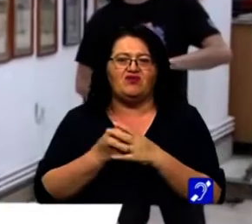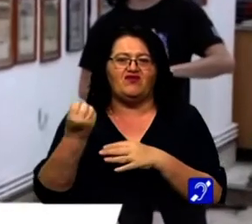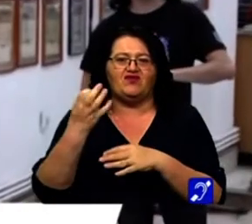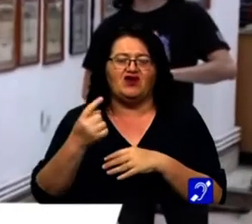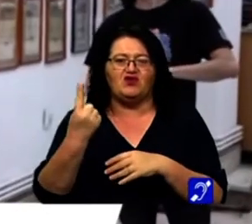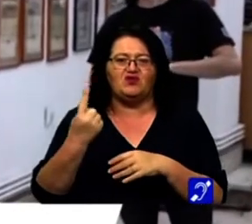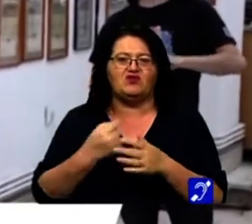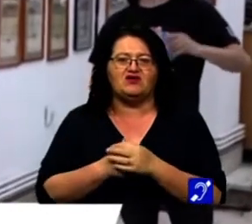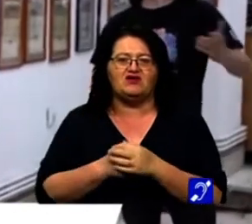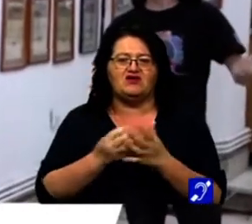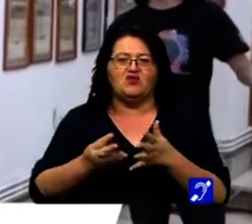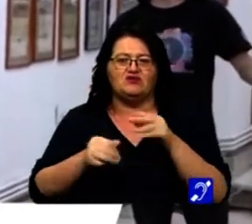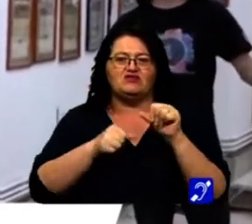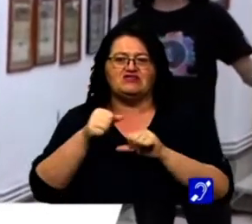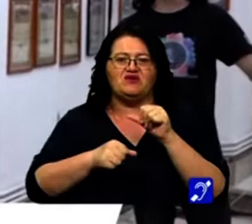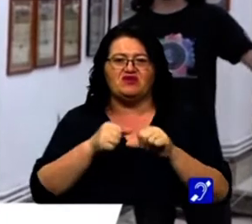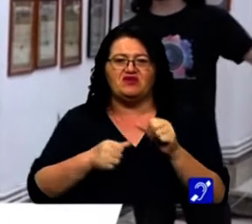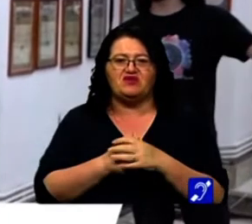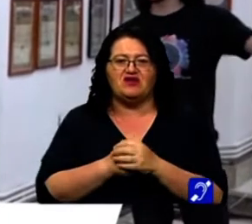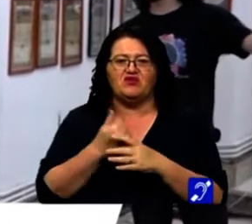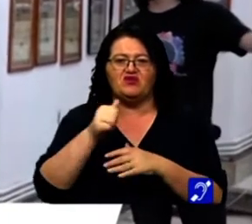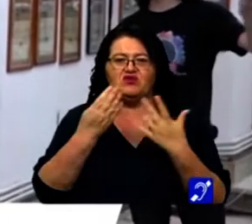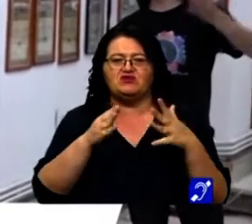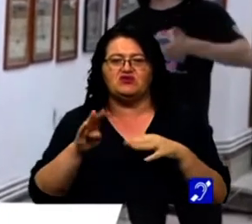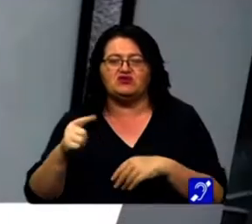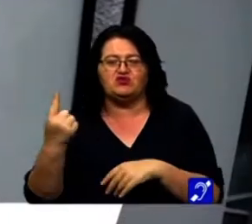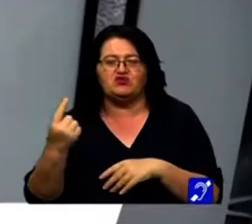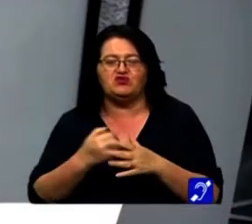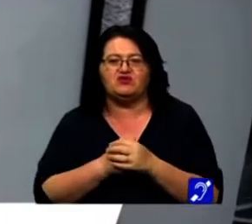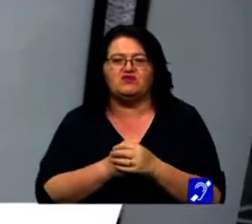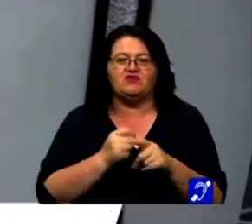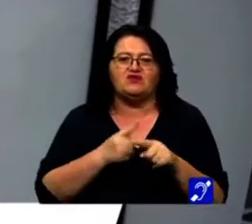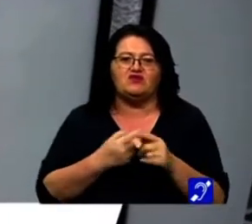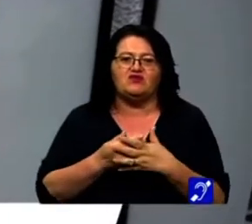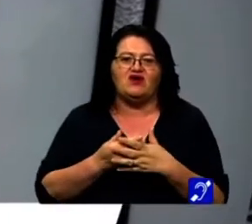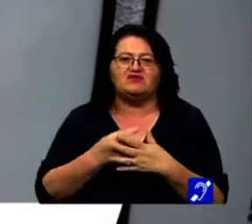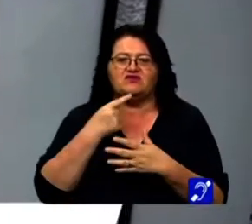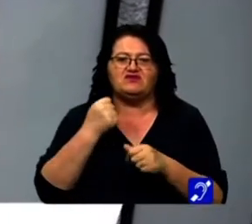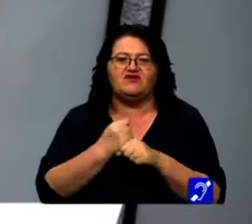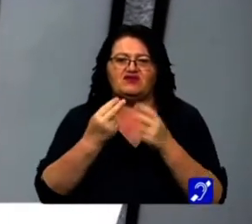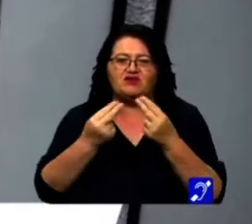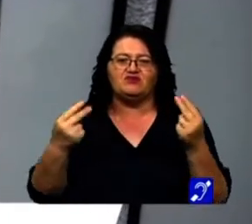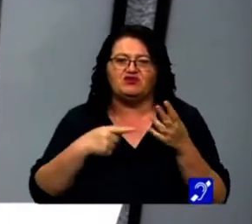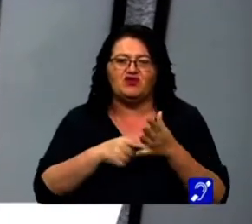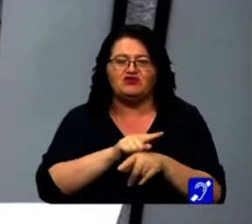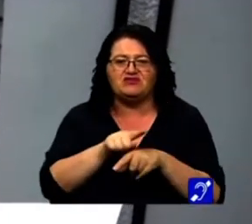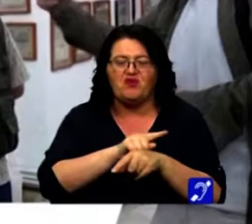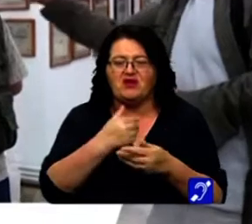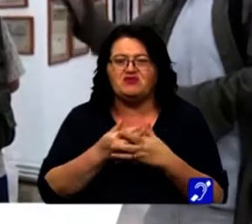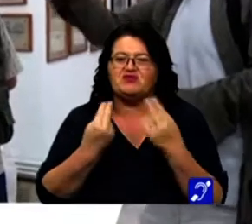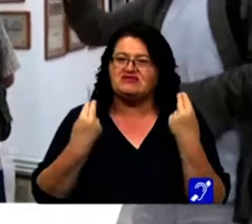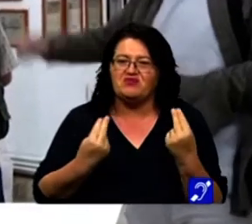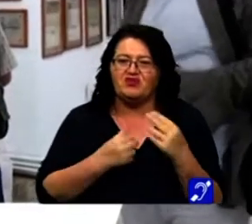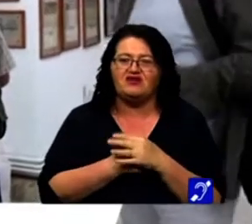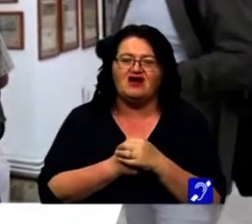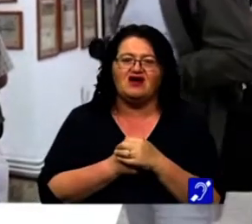1, în 19 septembrie 1991. Și atunci ne-am gândit să facem o expoziție și cu acest moment, pentru că este important